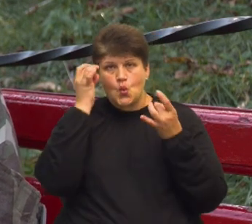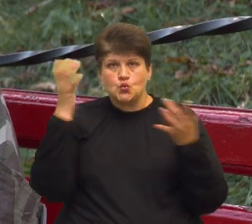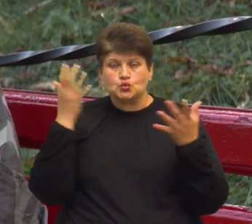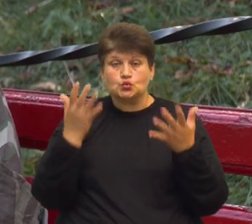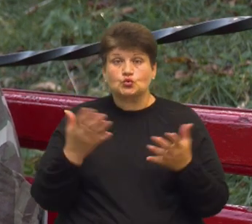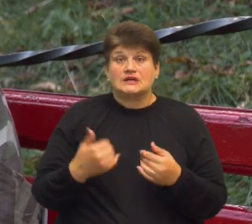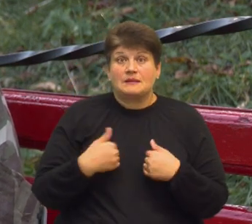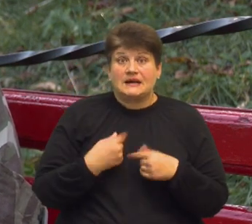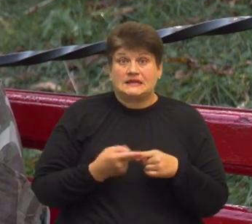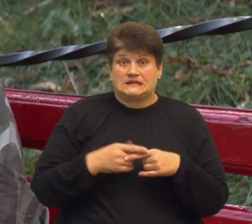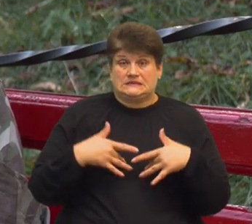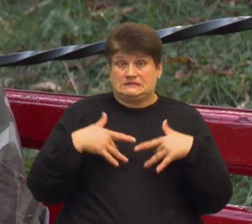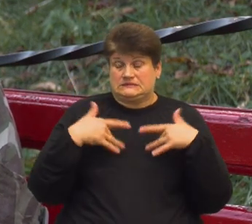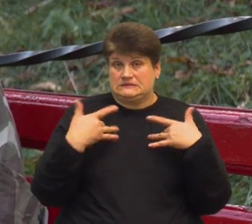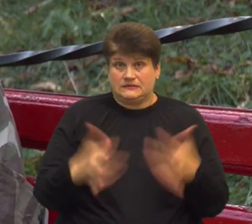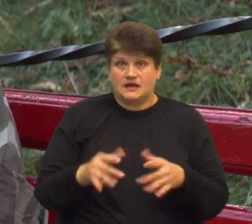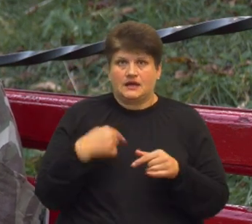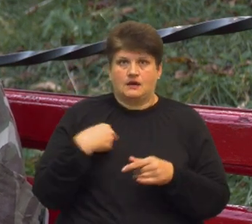Для мене це огидно, і тому я тут.